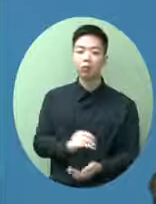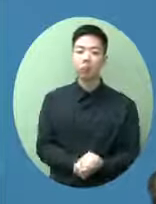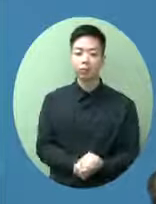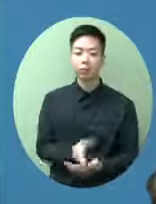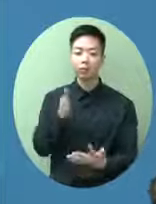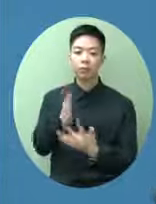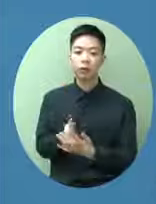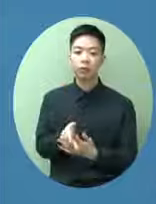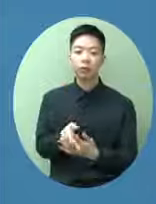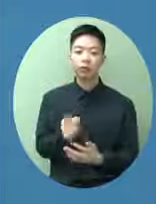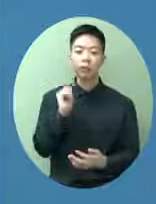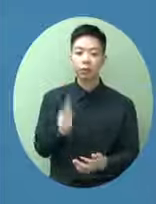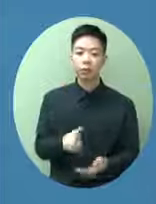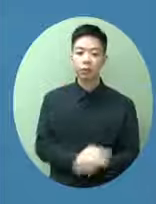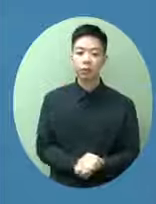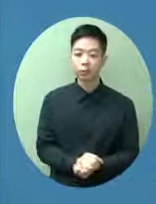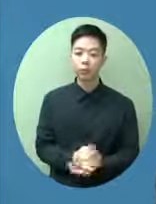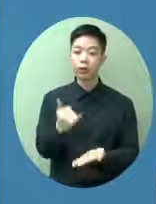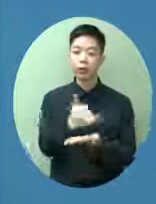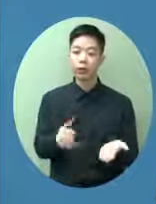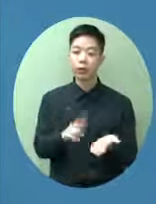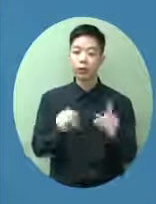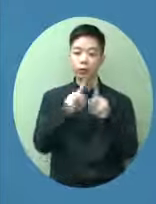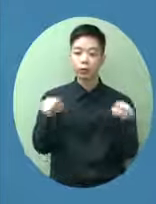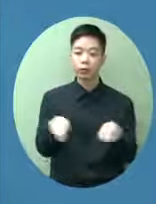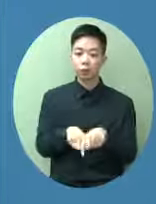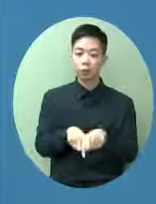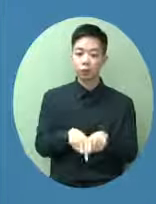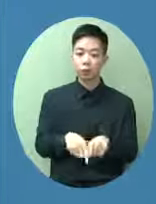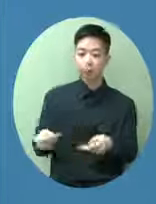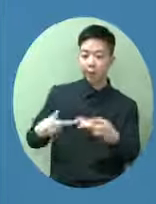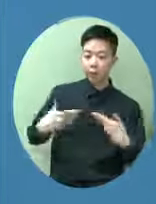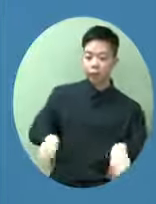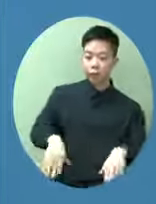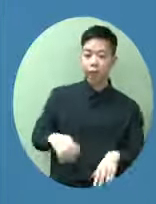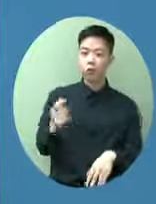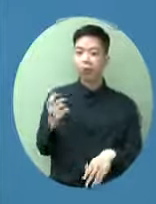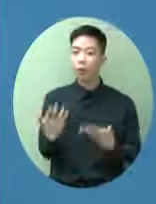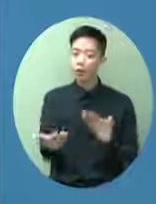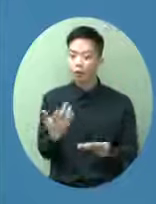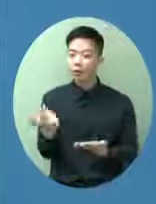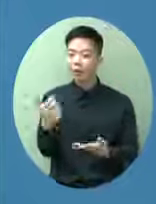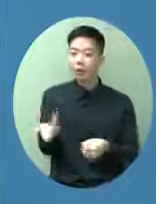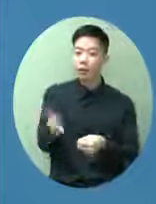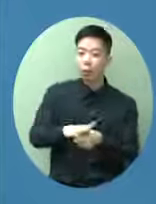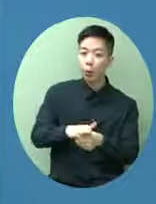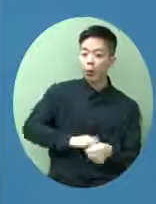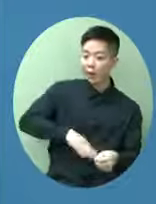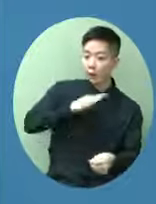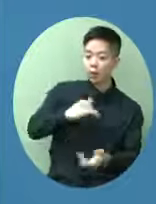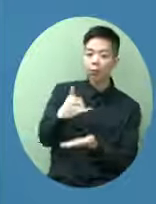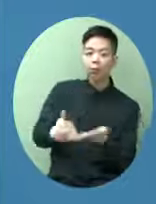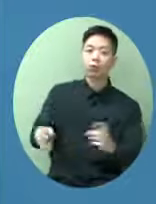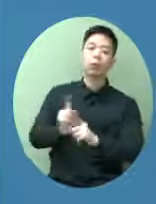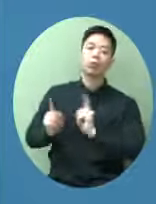擺下封辭職信或者給夠通知或者補錢給我們他可以離職的所以是沒有這件事